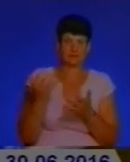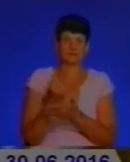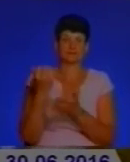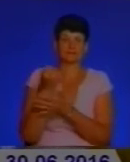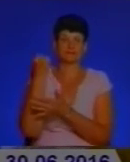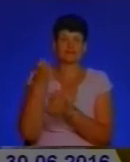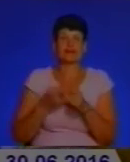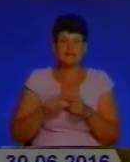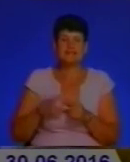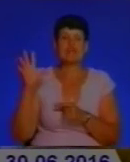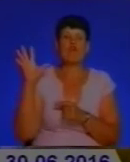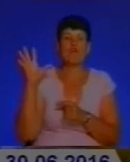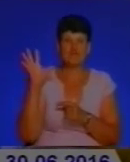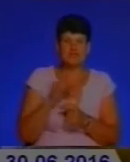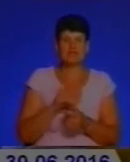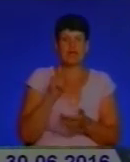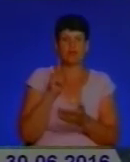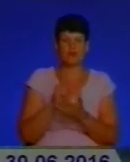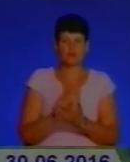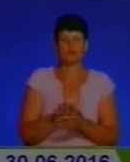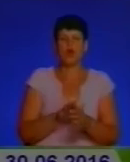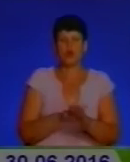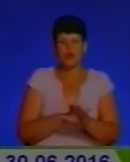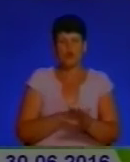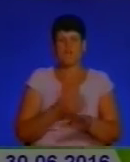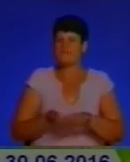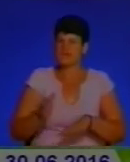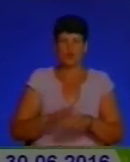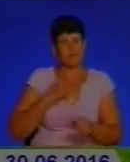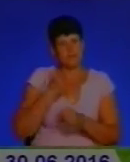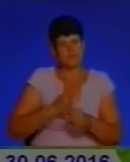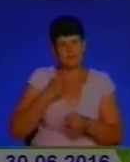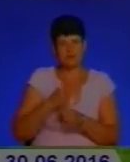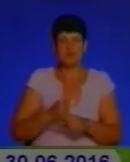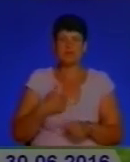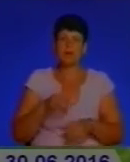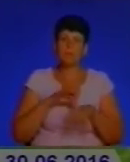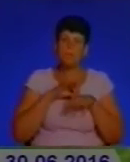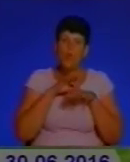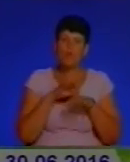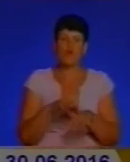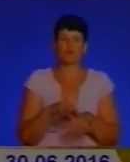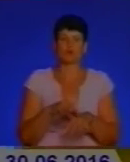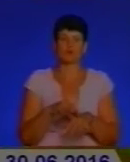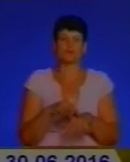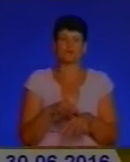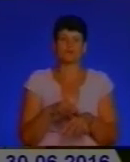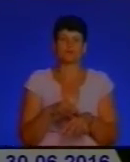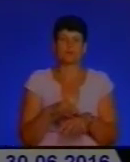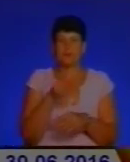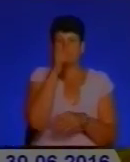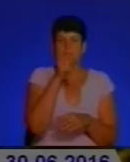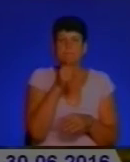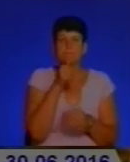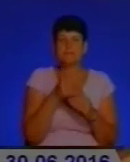це все вартує дуже довго і важкої праці, оскільки ми проводимо майже місяць